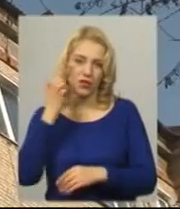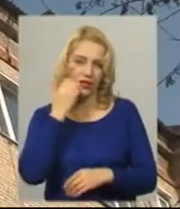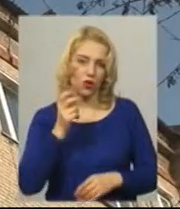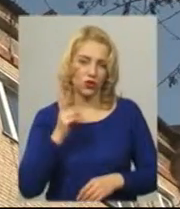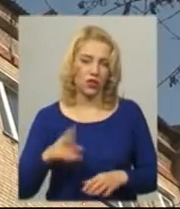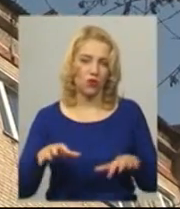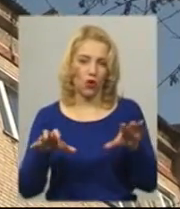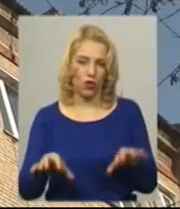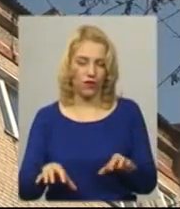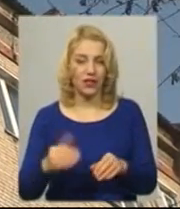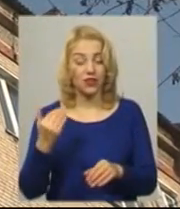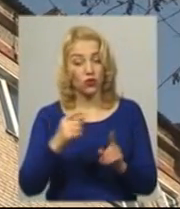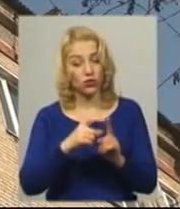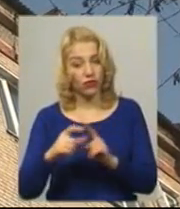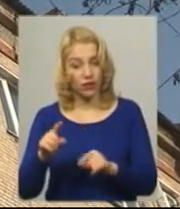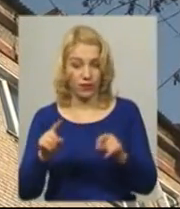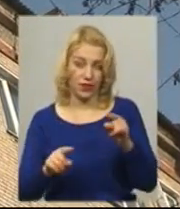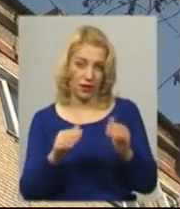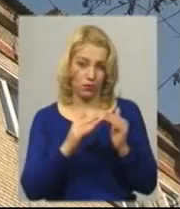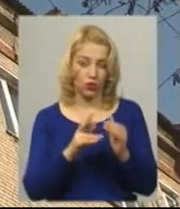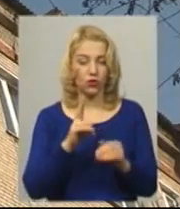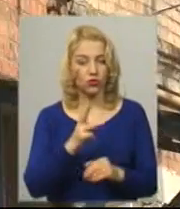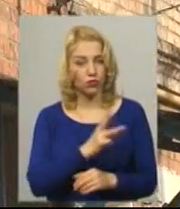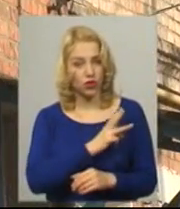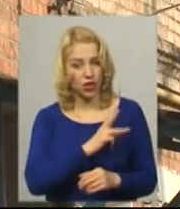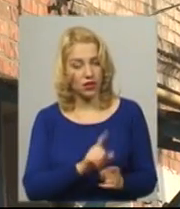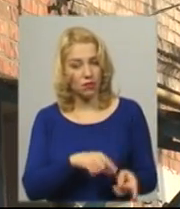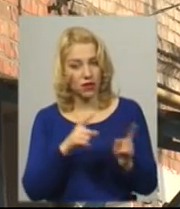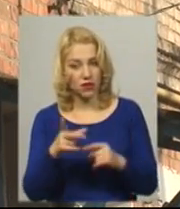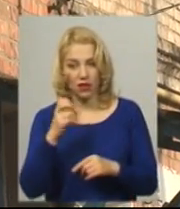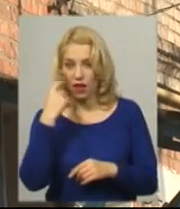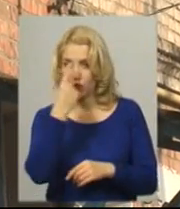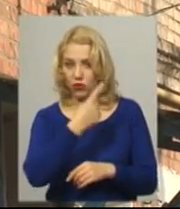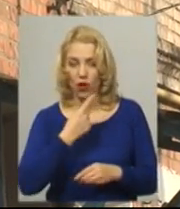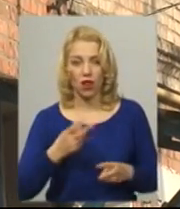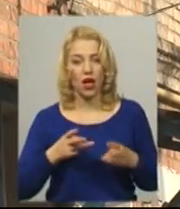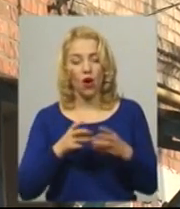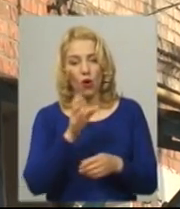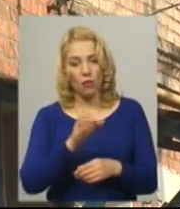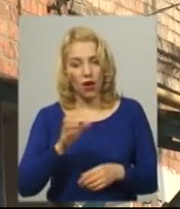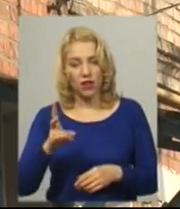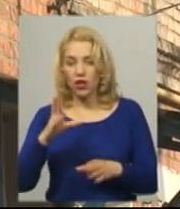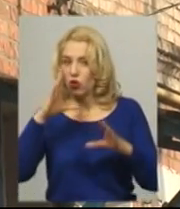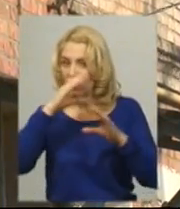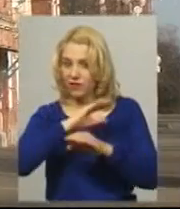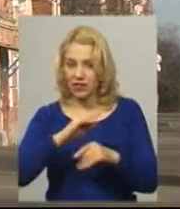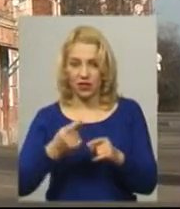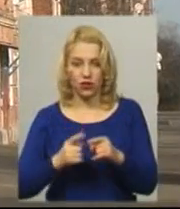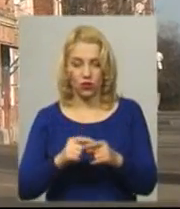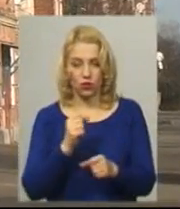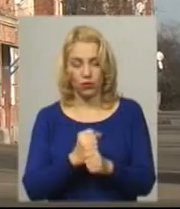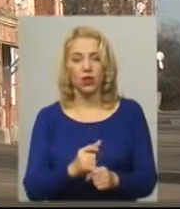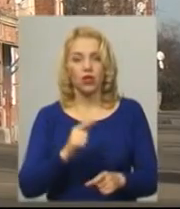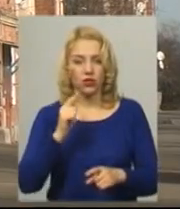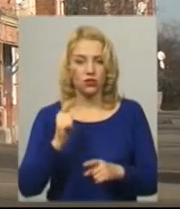Богачук. За його словами, деякі будинки, які виявили бажання перейти на індивідуальне опалення, але ще не встигли цього зробити, знову